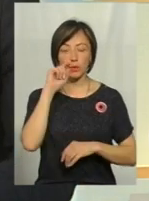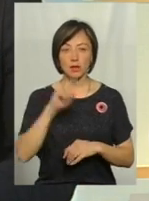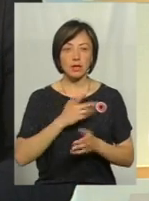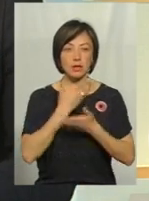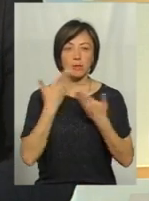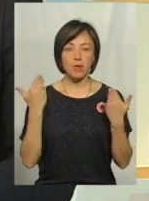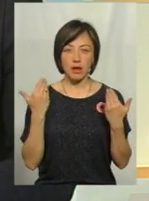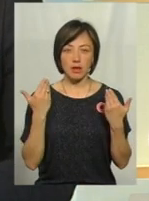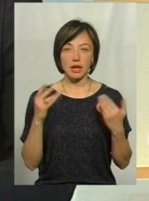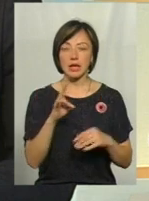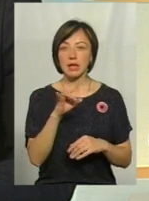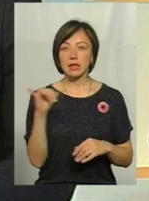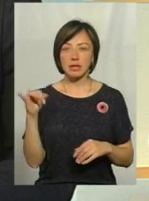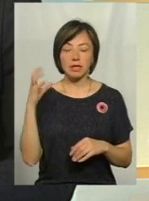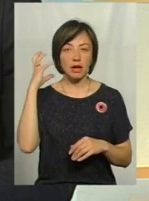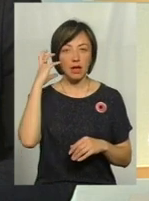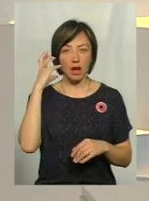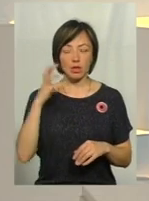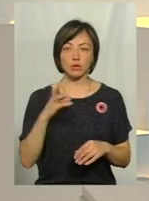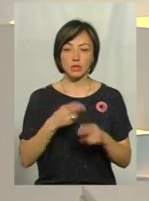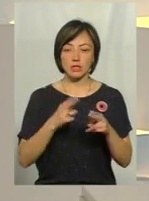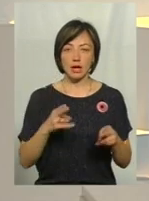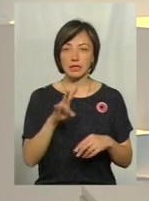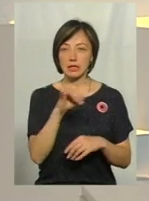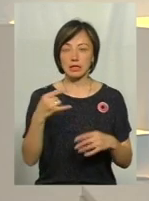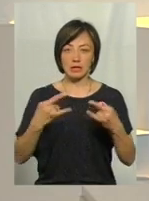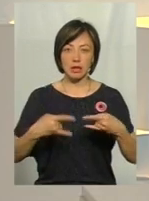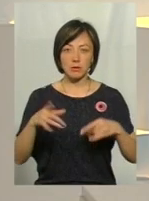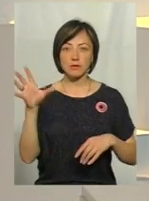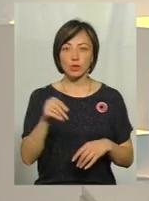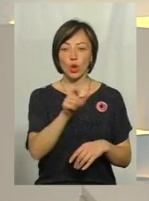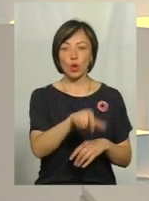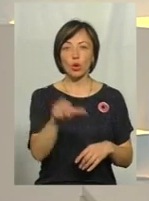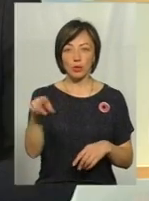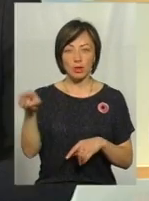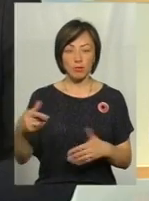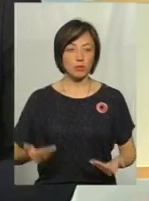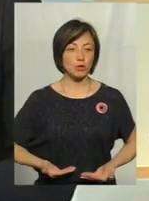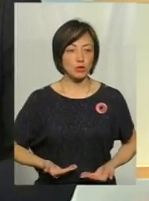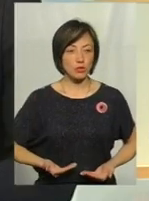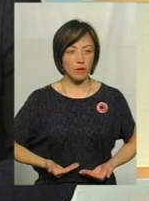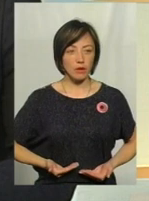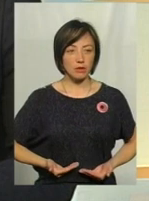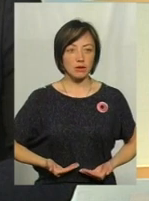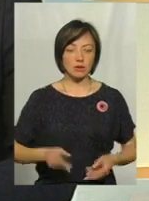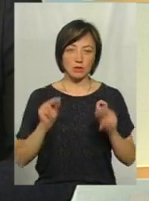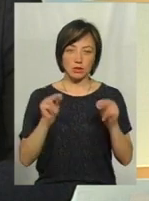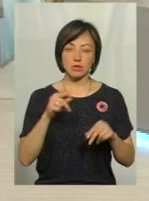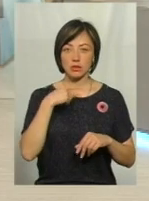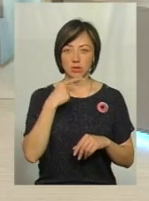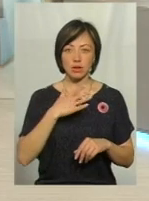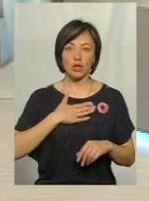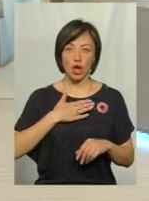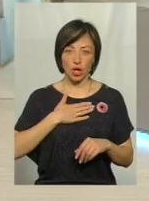немає практично ні радіостанцій, ні телебачення. І всі люди, які там проживають, будемо казати умовно,